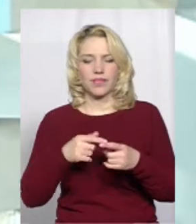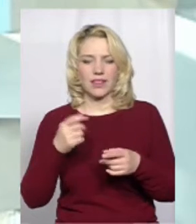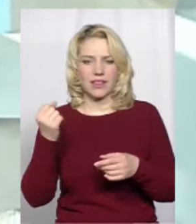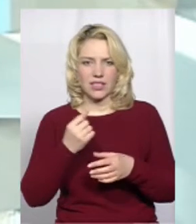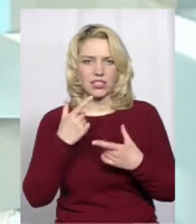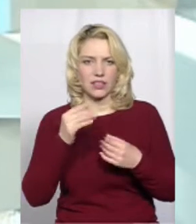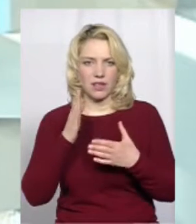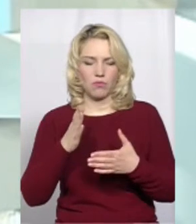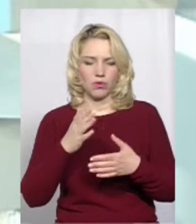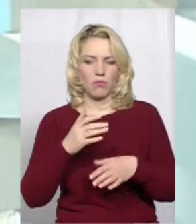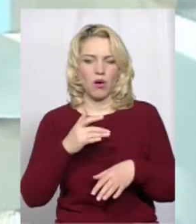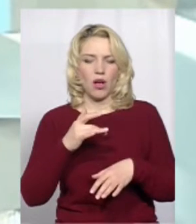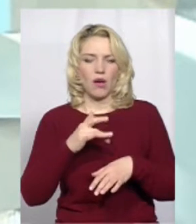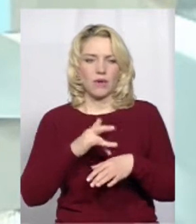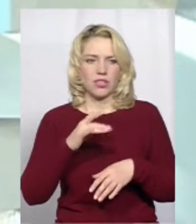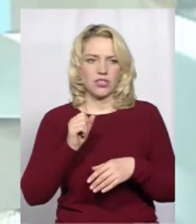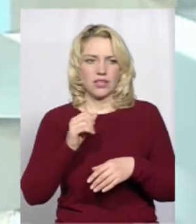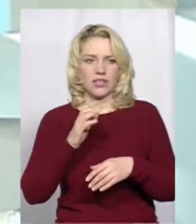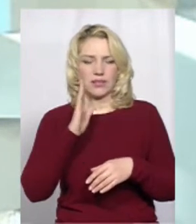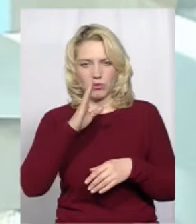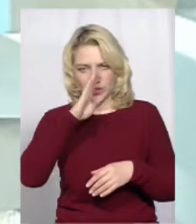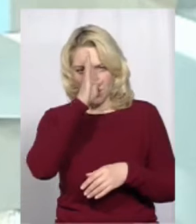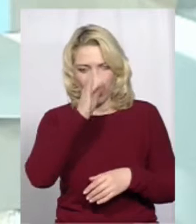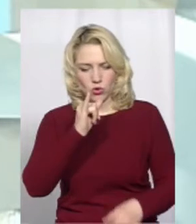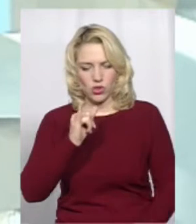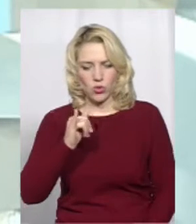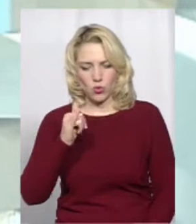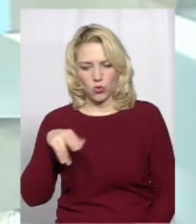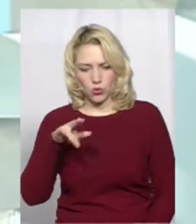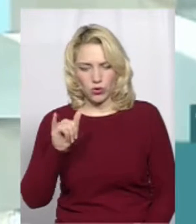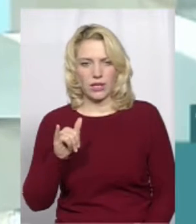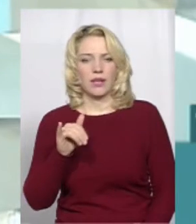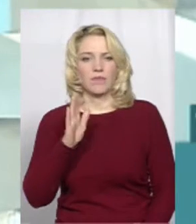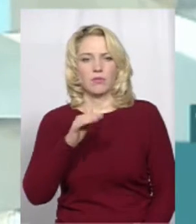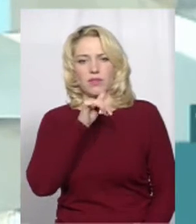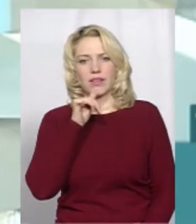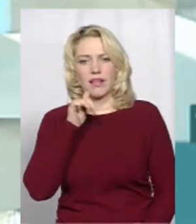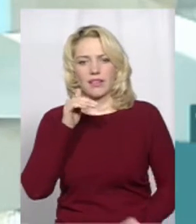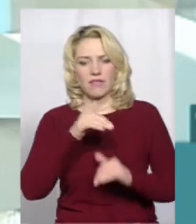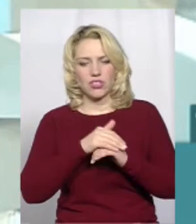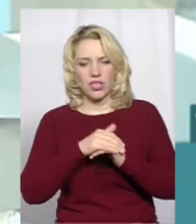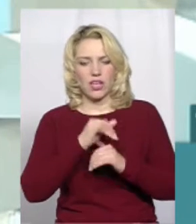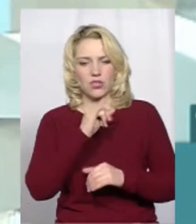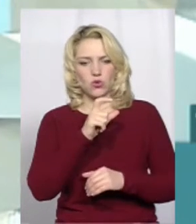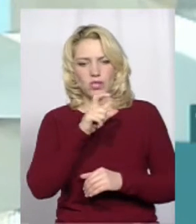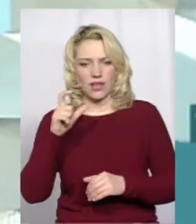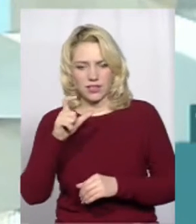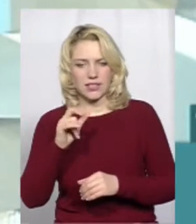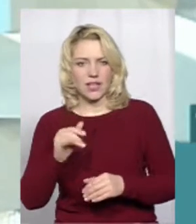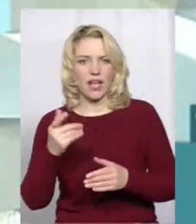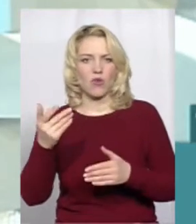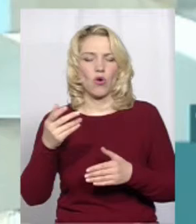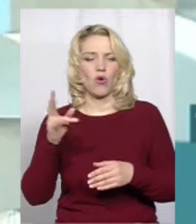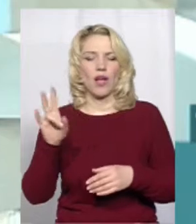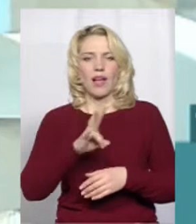ми будемо переживати і зраду, юди, будемо переживати і тайну вечерю Господа нашого Ісуса Христа, потім Його хресну